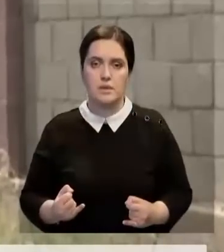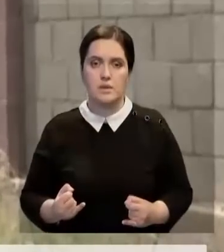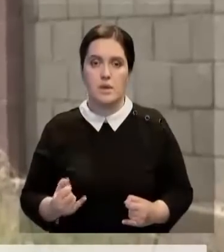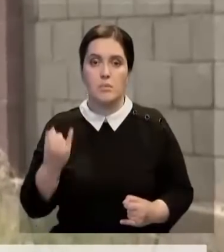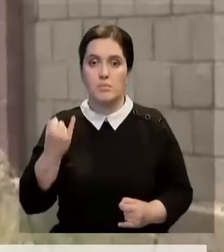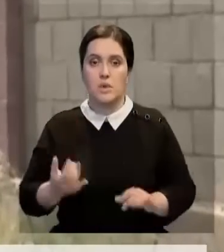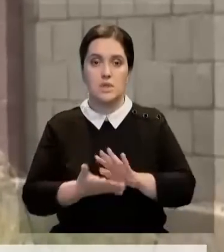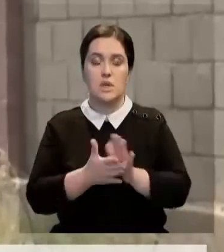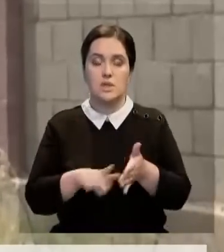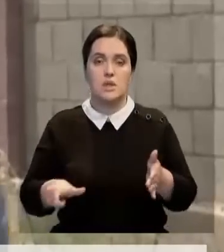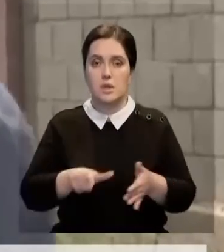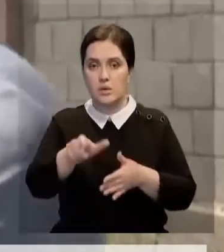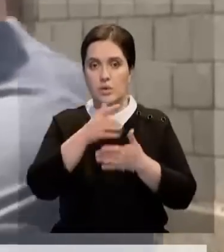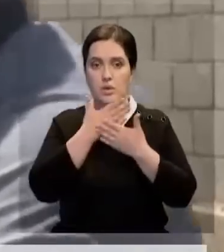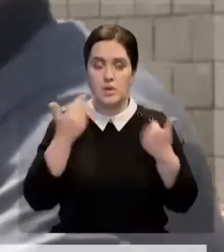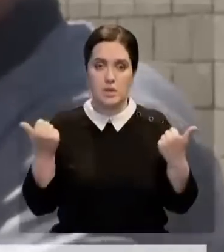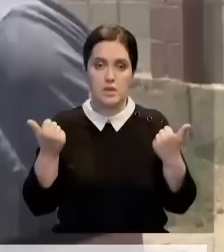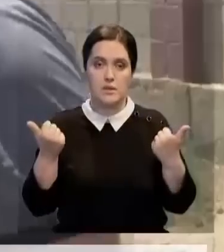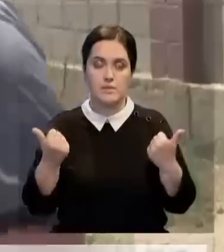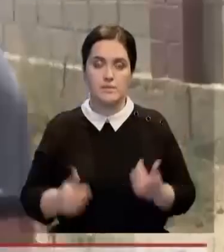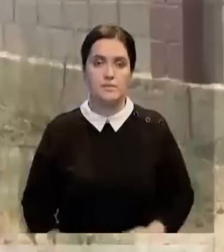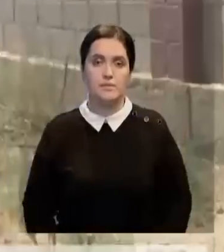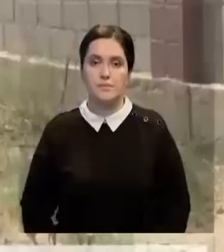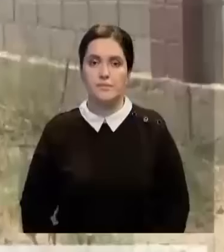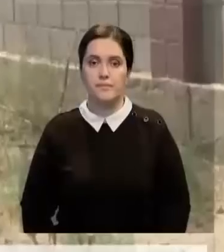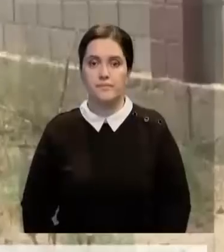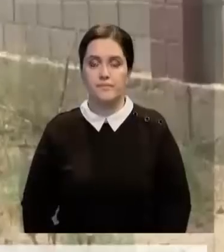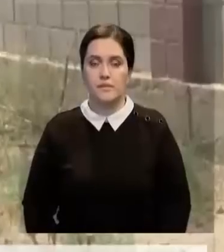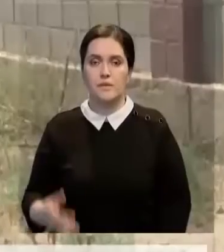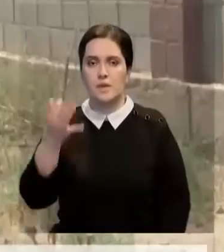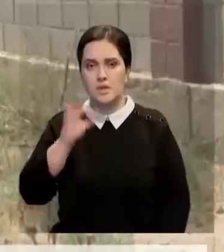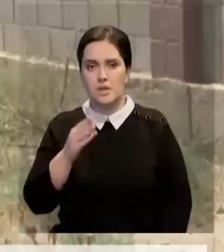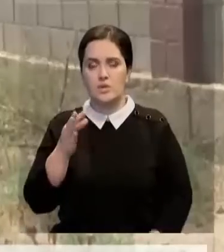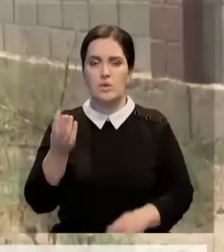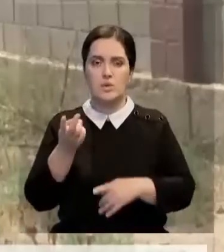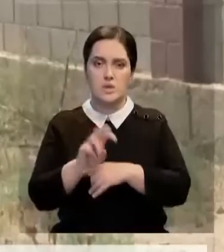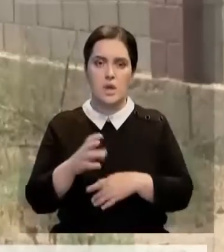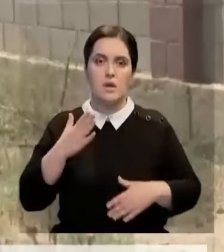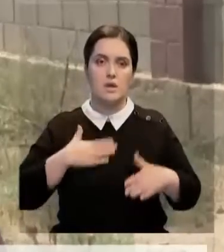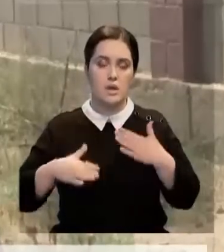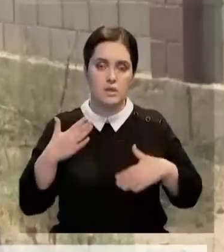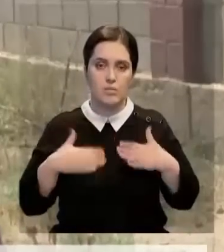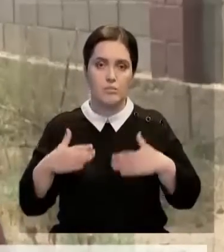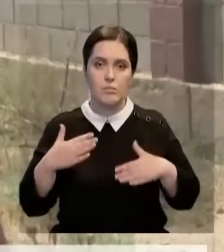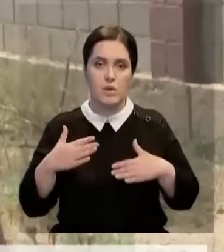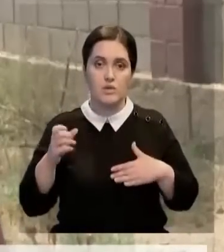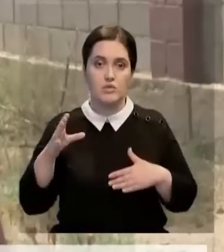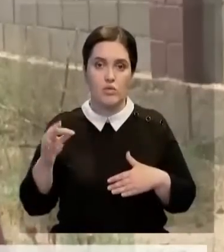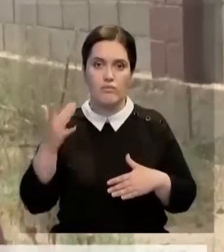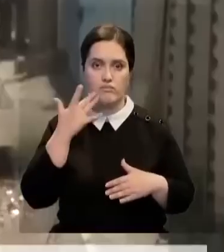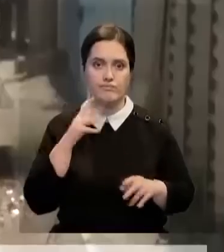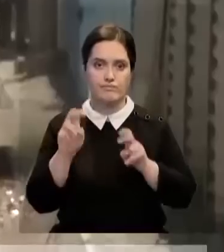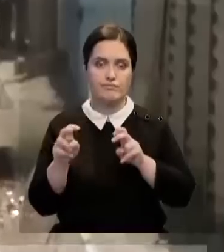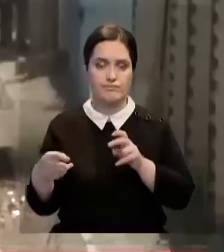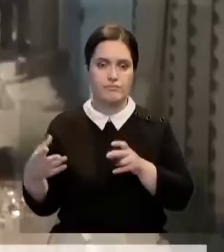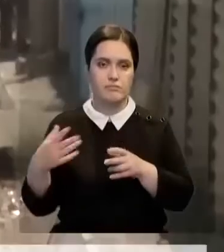Здесь дорог нету, как бы сказать, это не дороги. Часто на СТО заезжаем, радуем источников, клиенты постоянно.